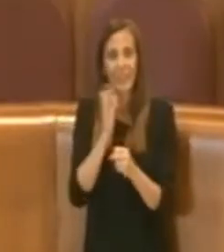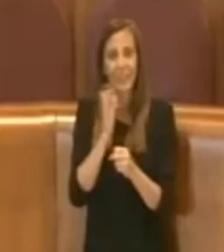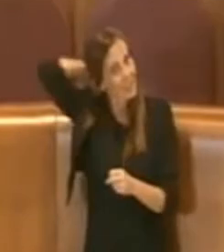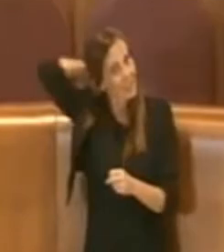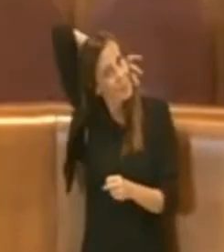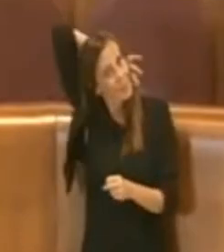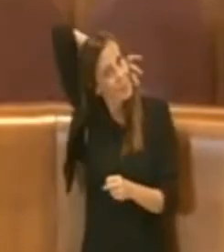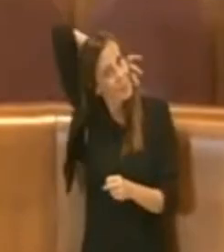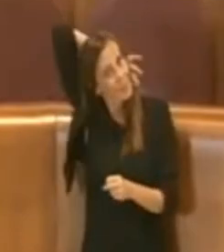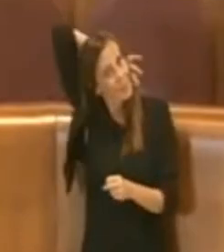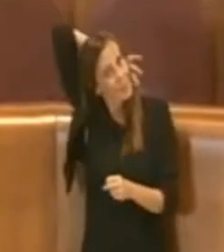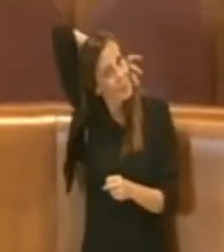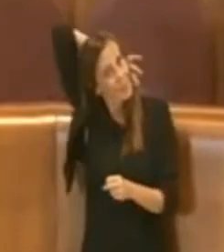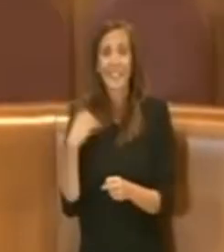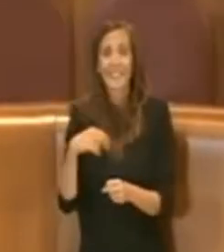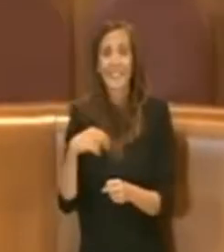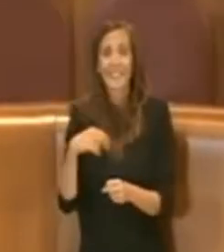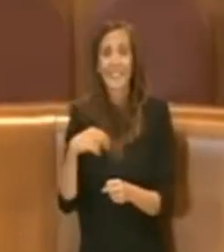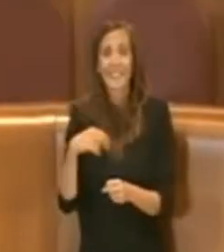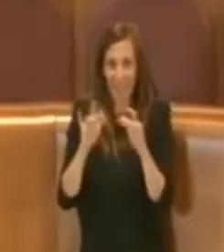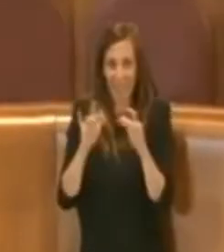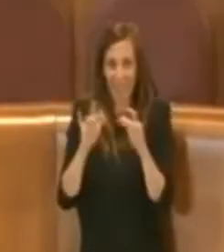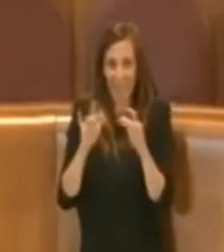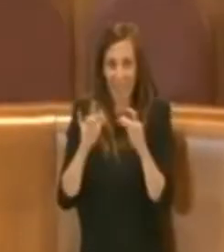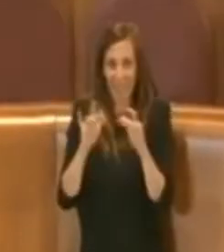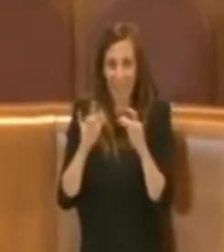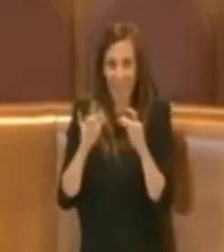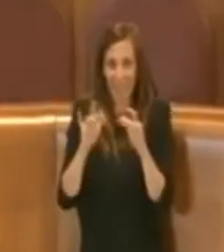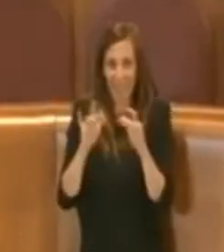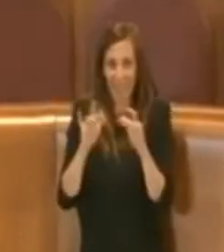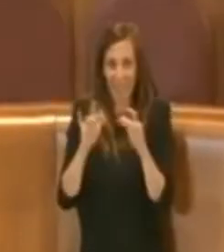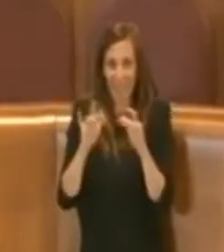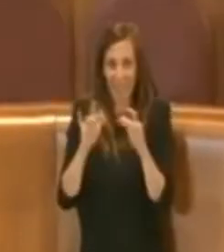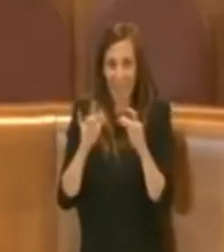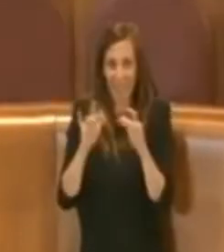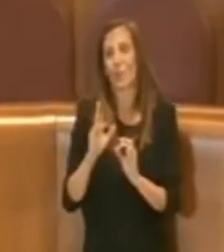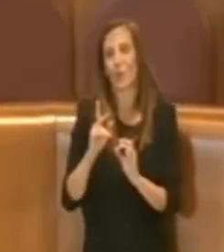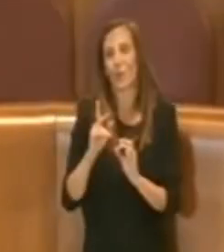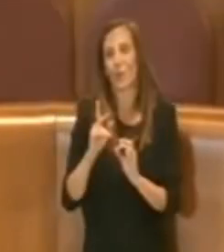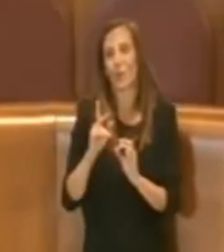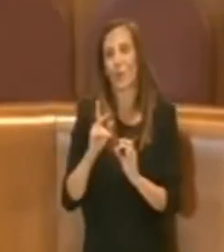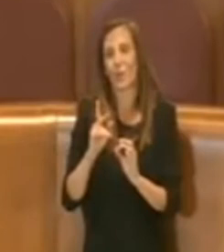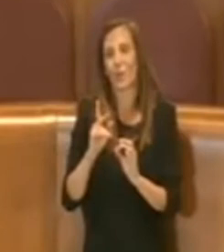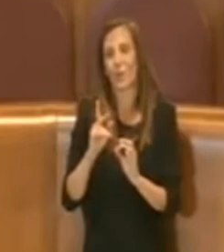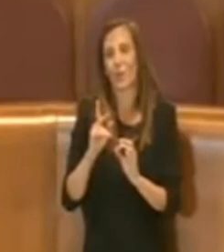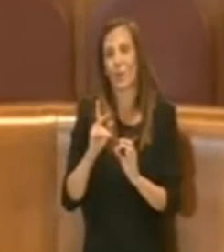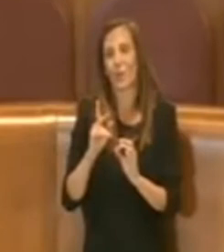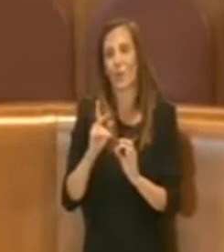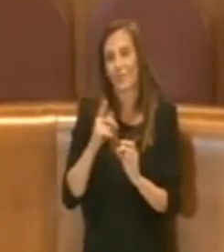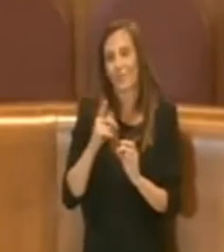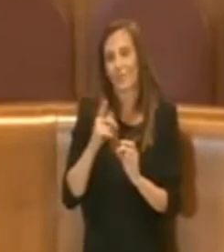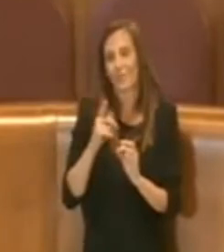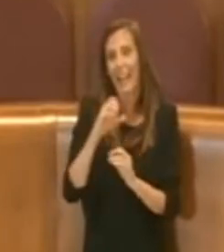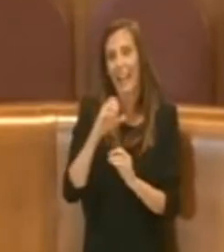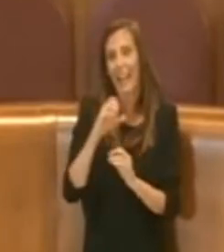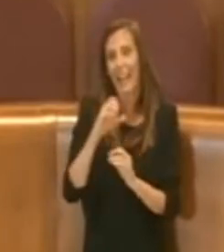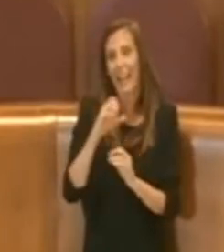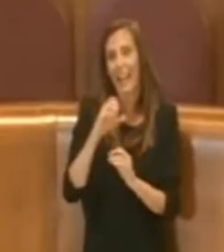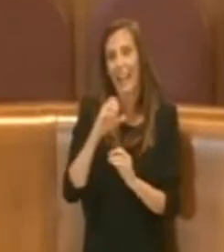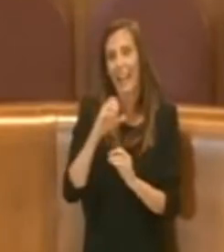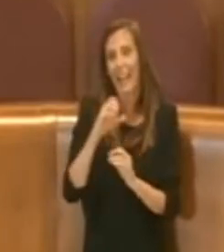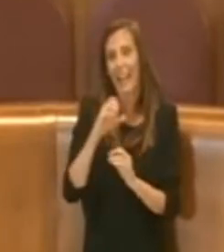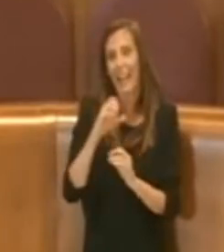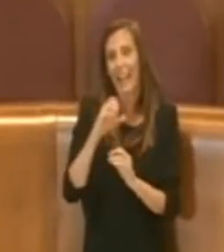ricerca in ambito culturale in particolare trascrivendo sui motori di ricerca culture life room eh